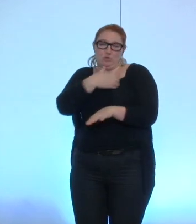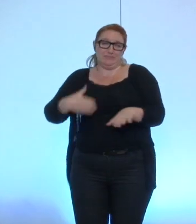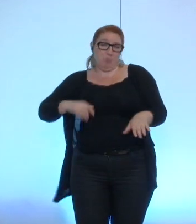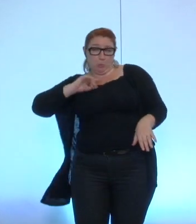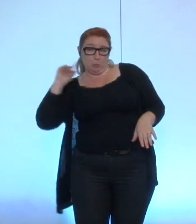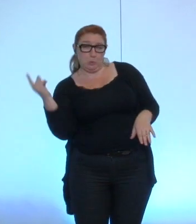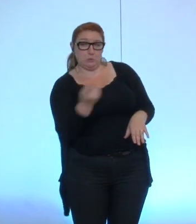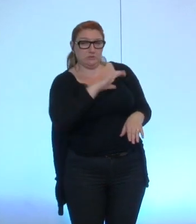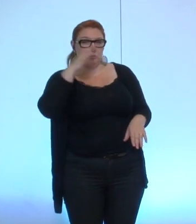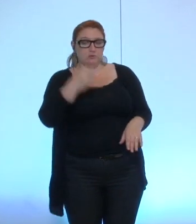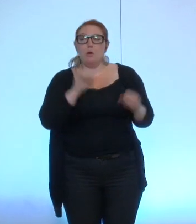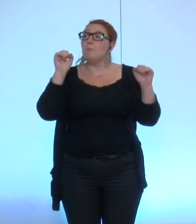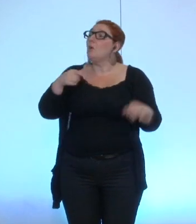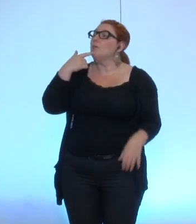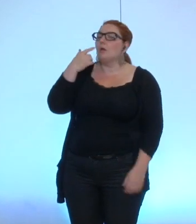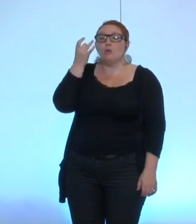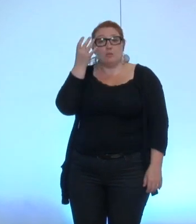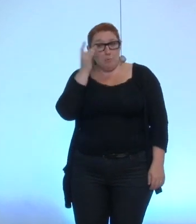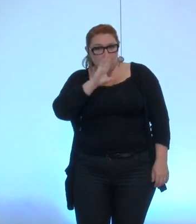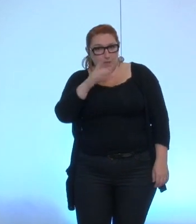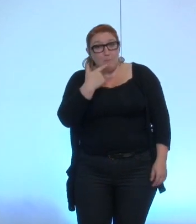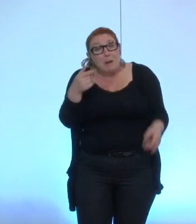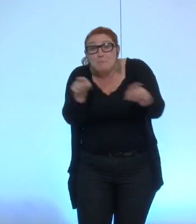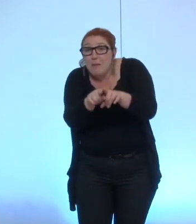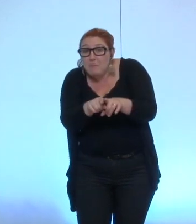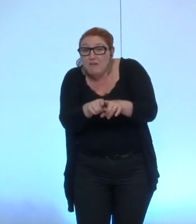peu importe mais vous pouvez pas dire que la même chose